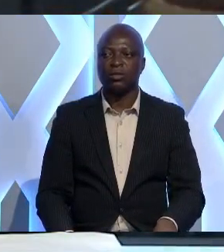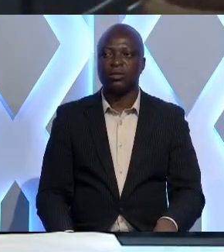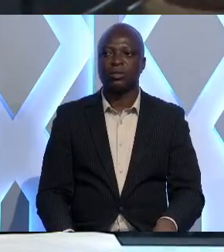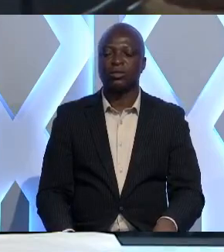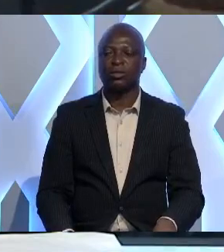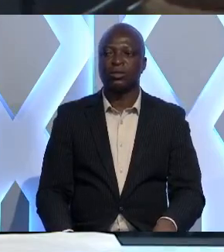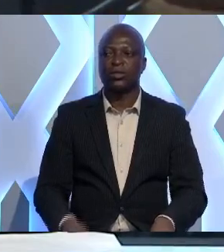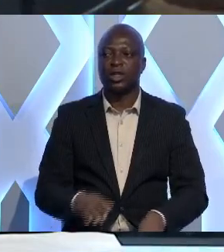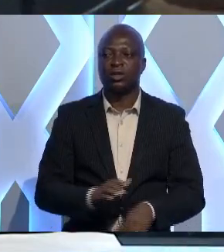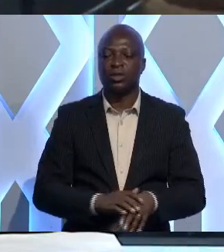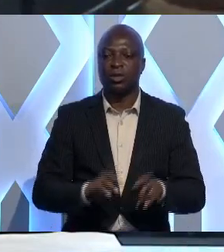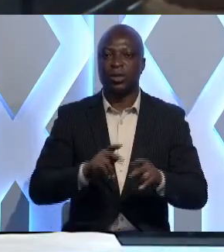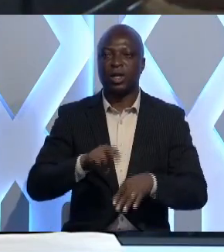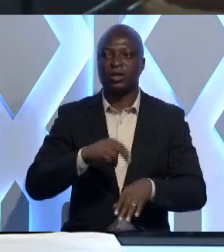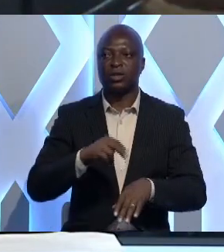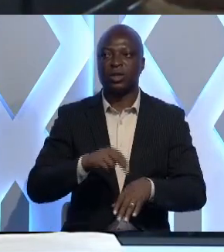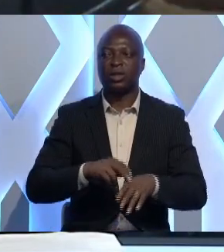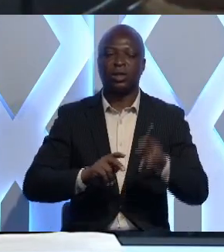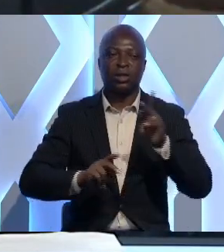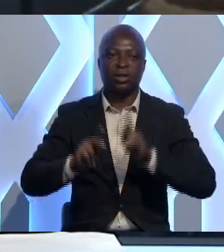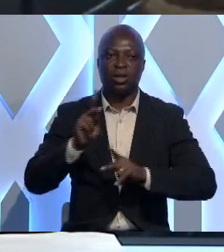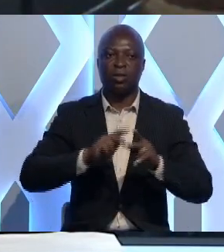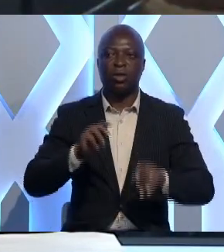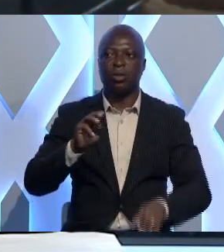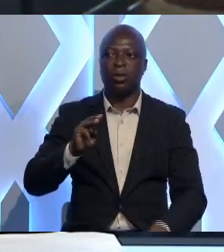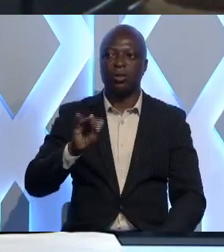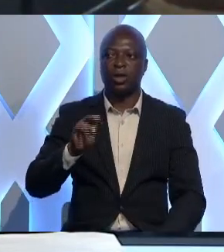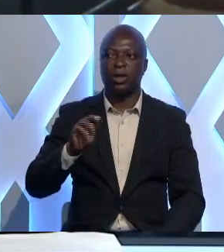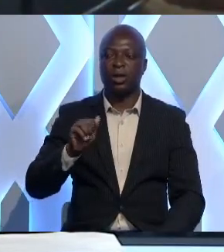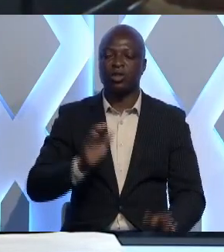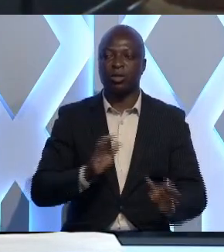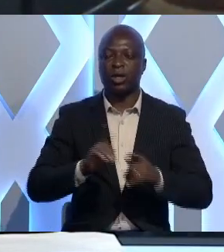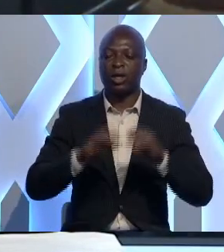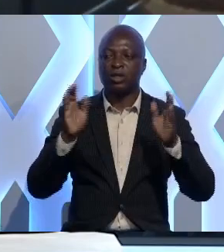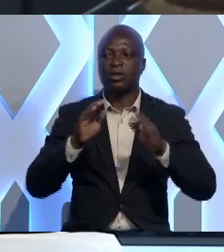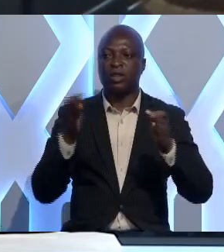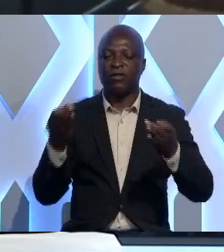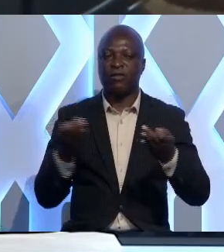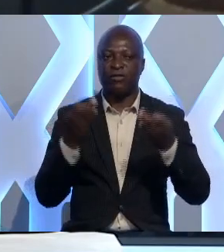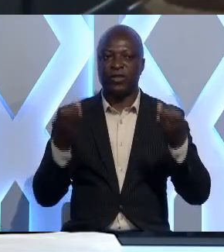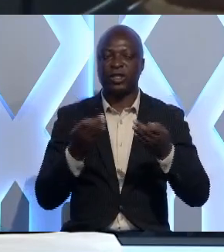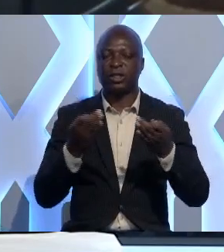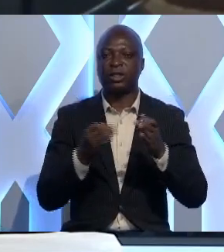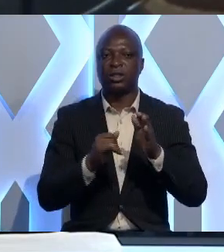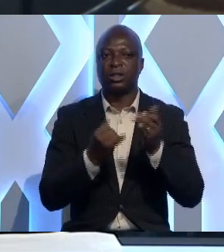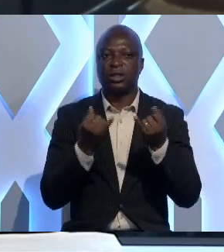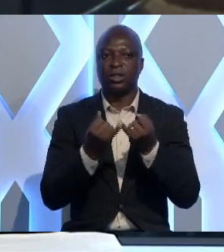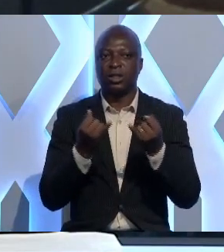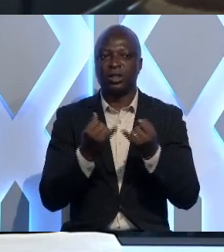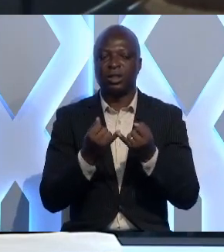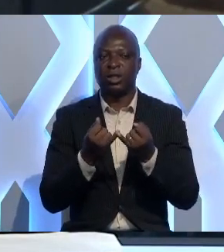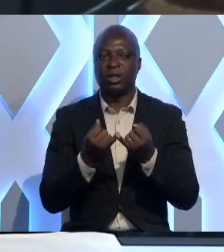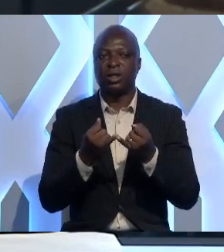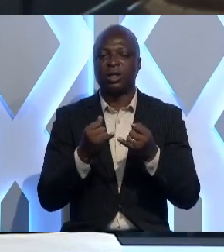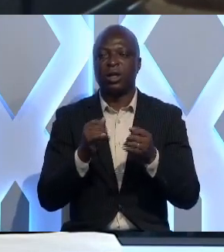Et sur le plan national, c'est le peuple Mina qui se prépare à célébrer sa fête identitaire Bakatwe